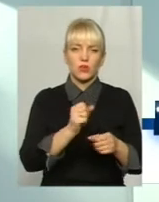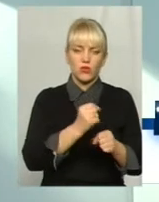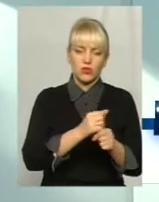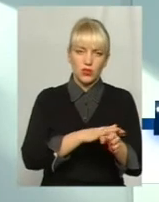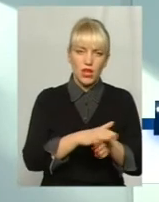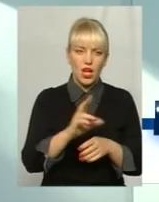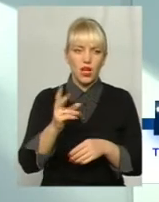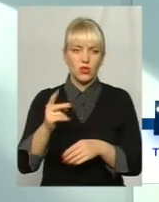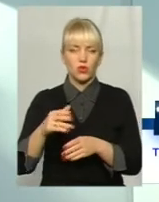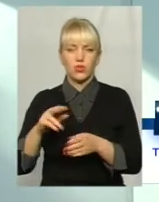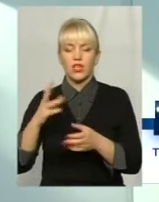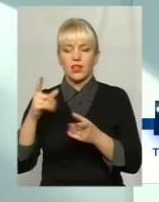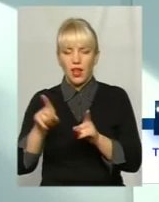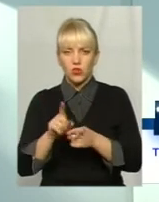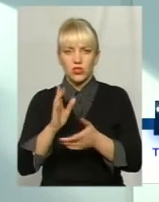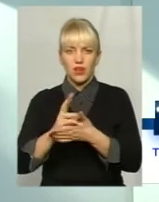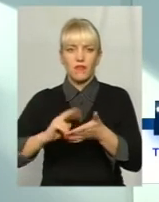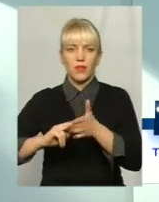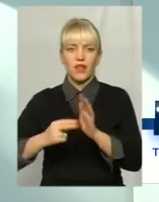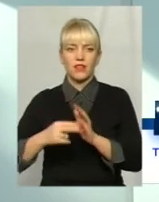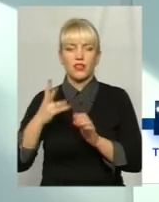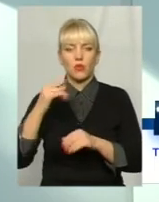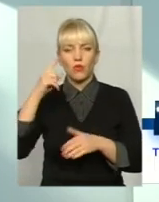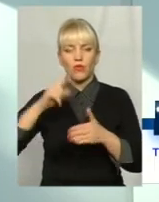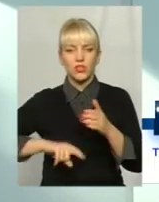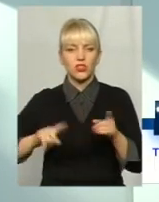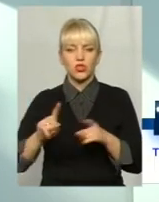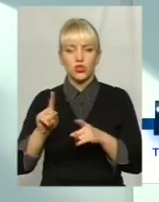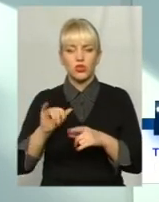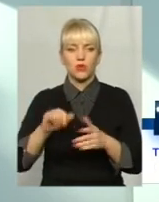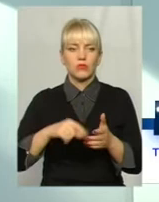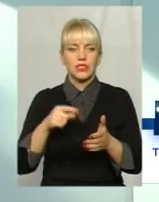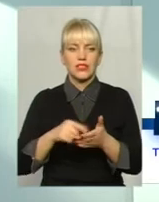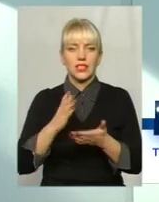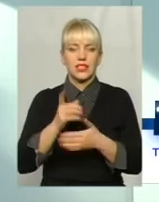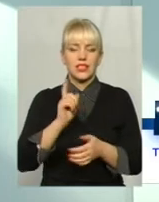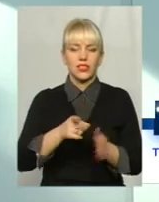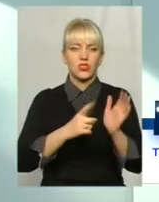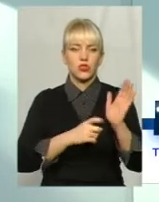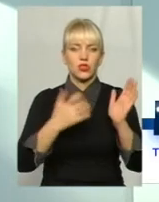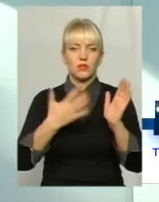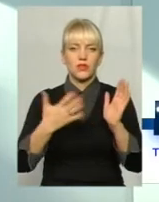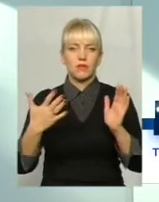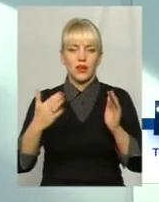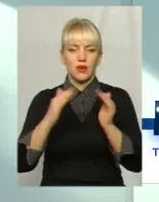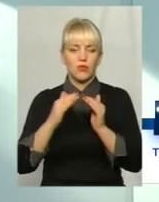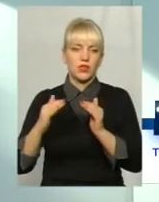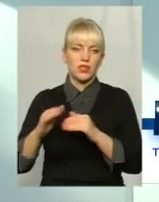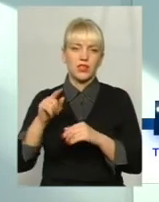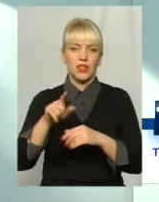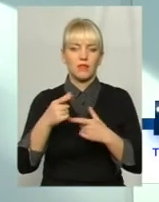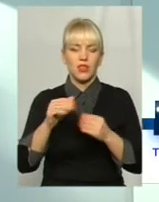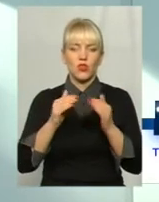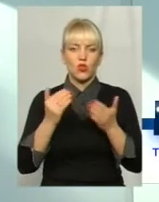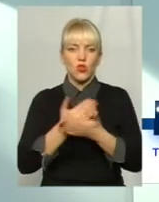другу частину воно в плані також є. Ну, повірте, що в місті є 1565 житлових будинків. Ну, там, нові